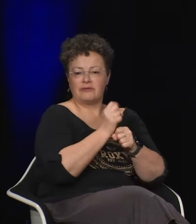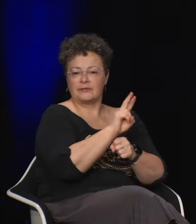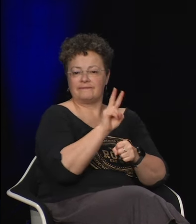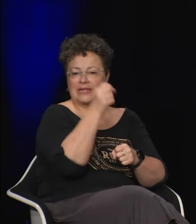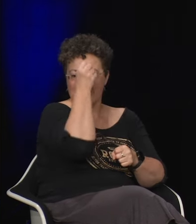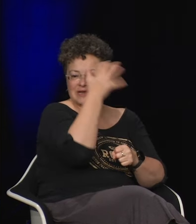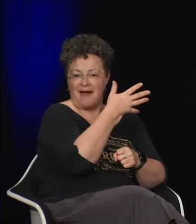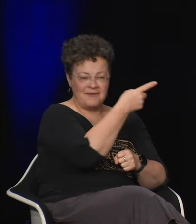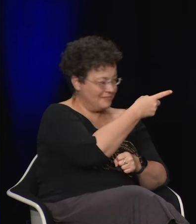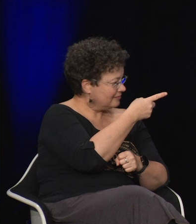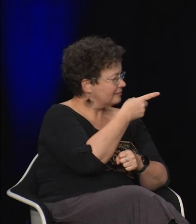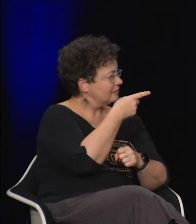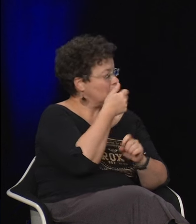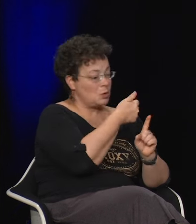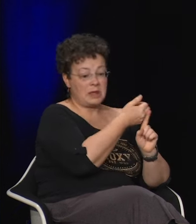Berthold